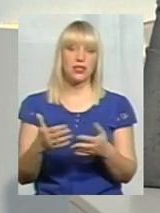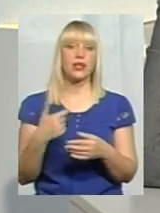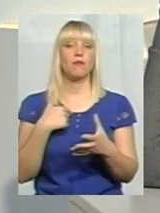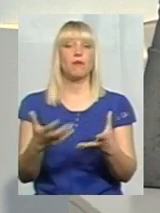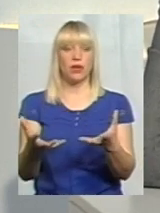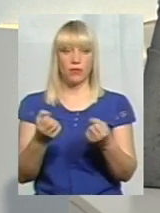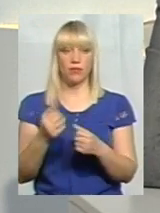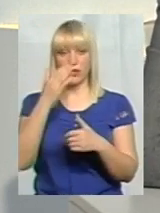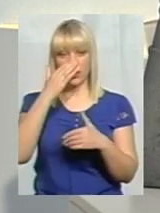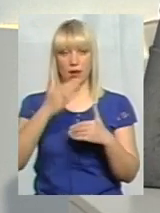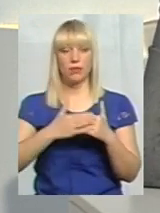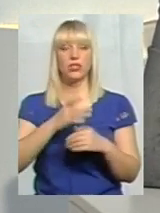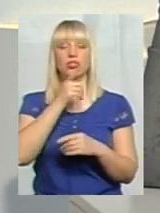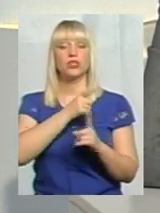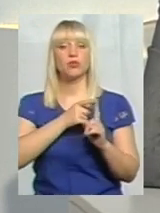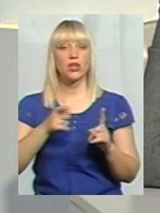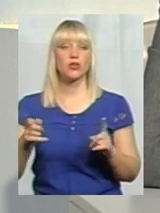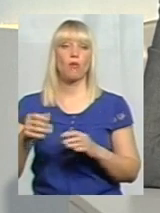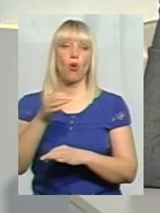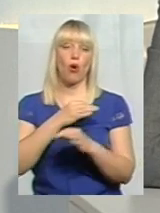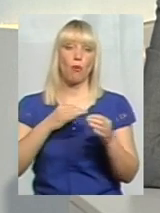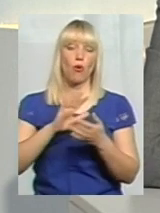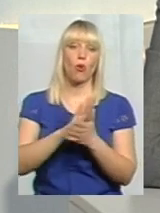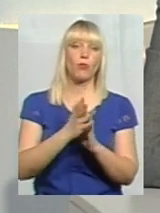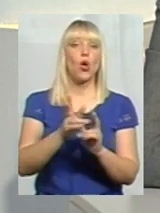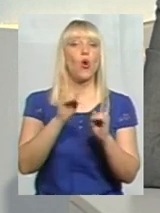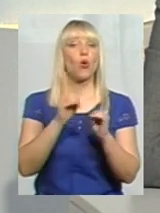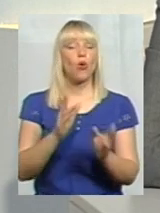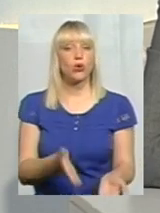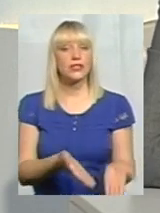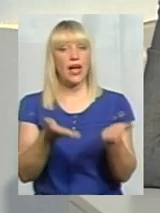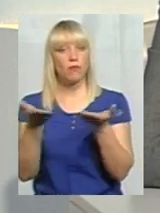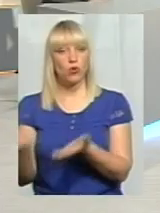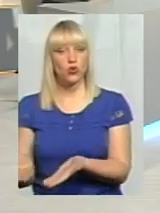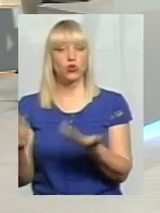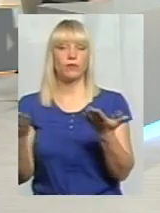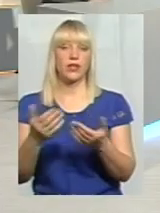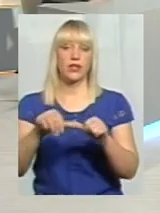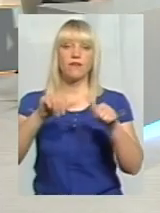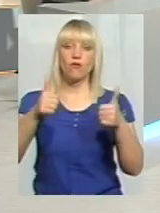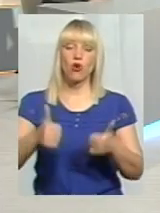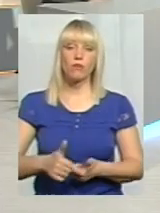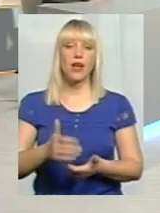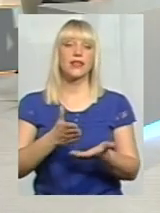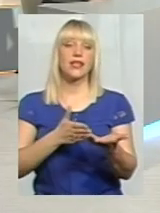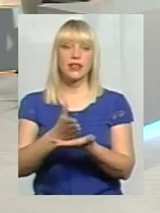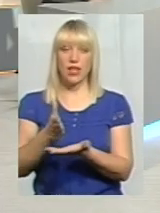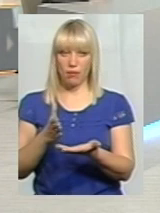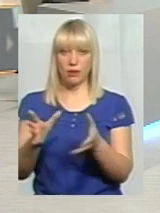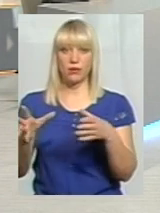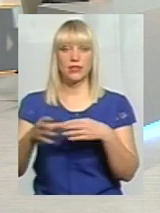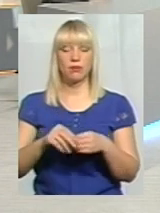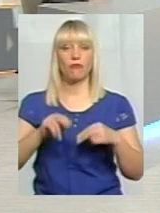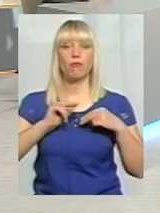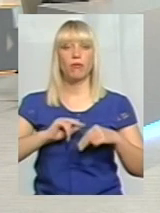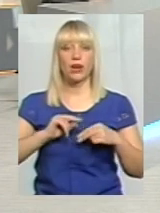обговоримо умови, кого запрошуємо, який формат і напрямки співпраці відпрацюємо. І маємо